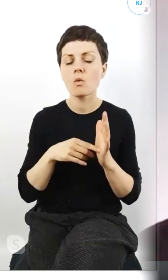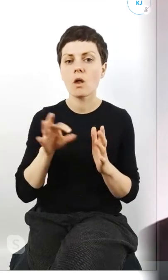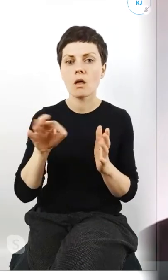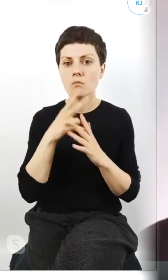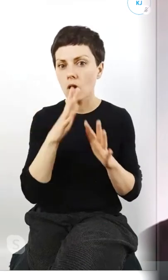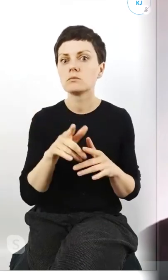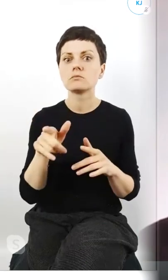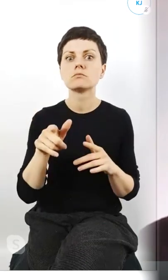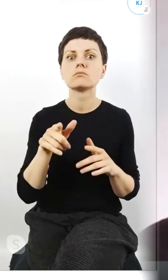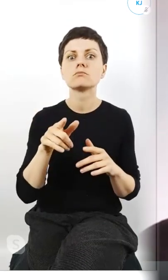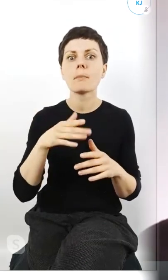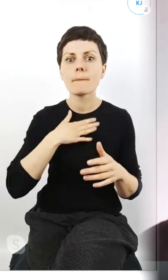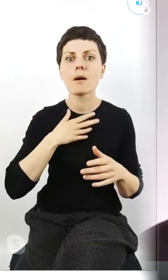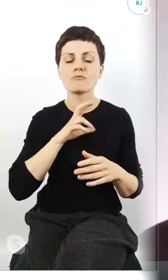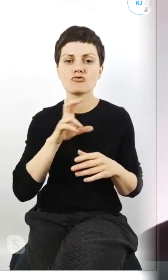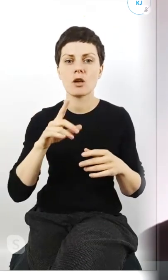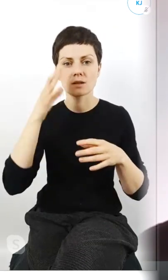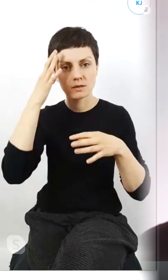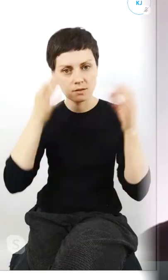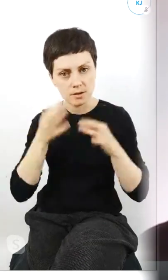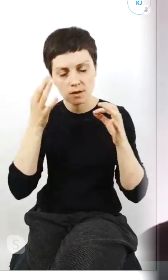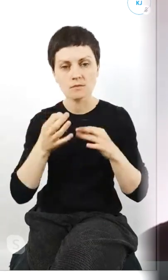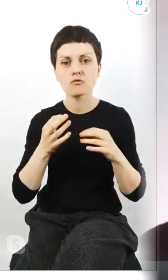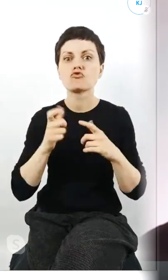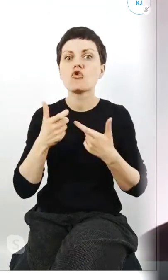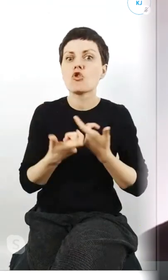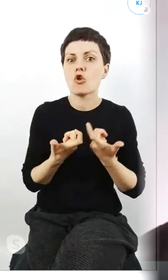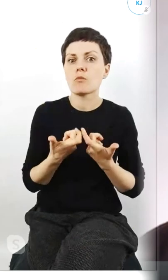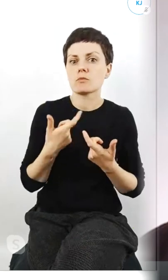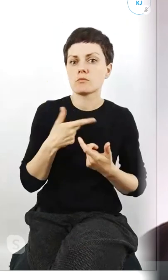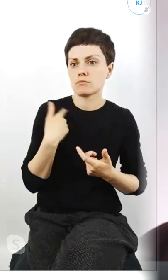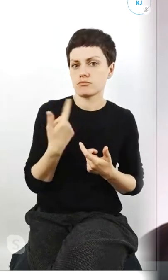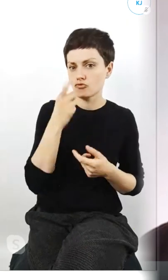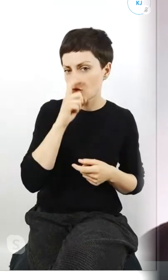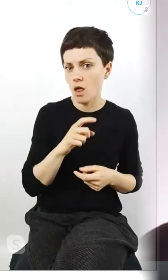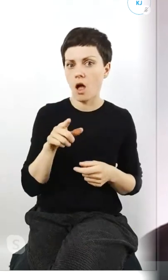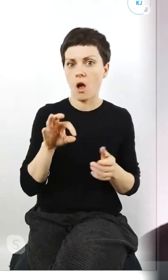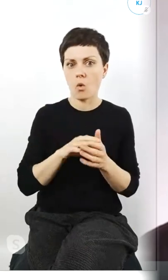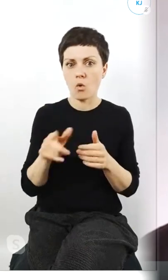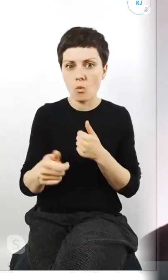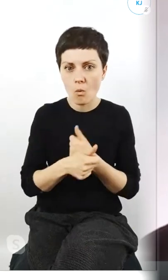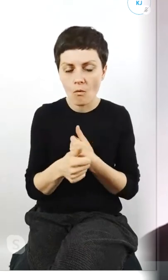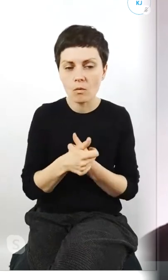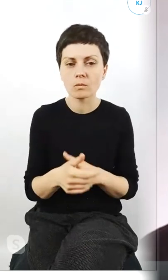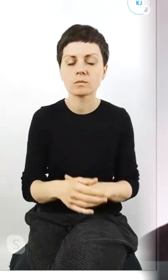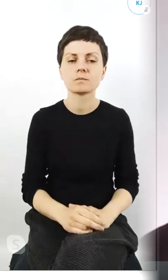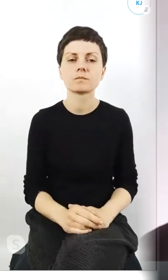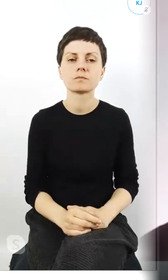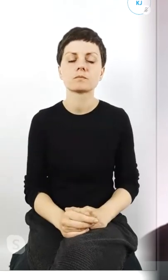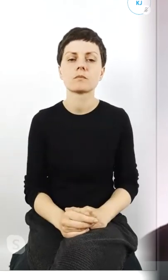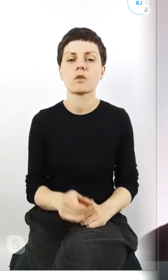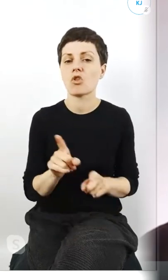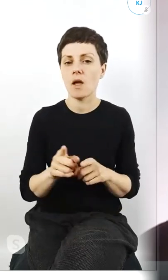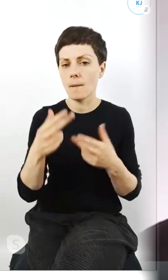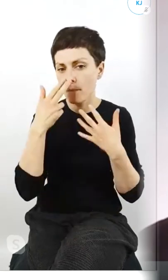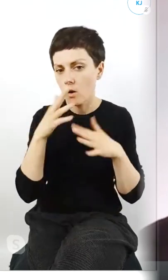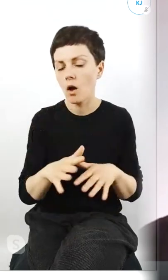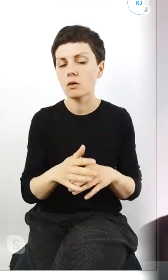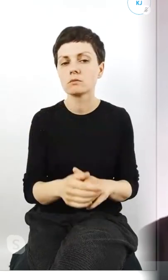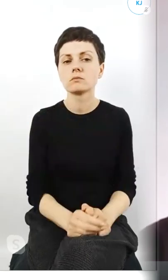co robiliśmy źle że do tego doprowadziliśmy to również pokazuje to że